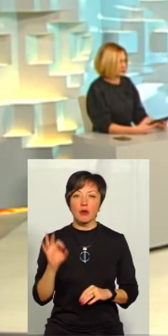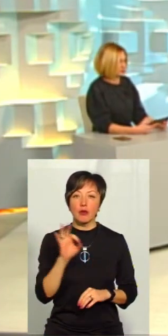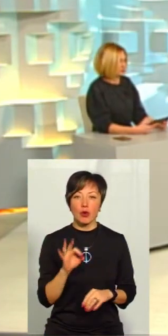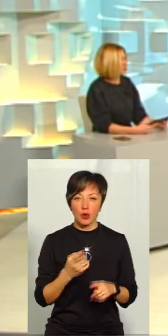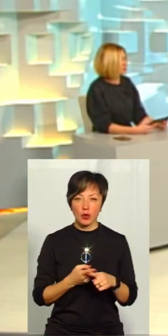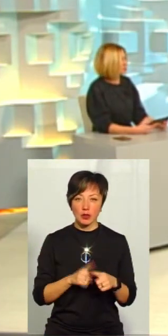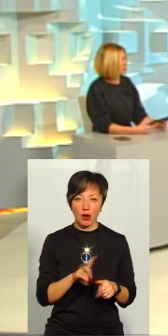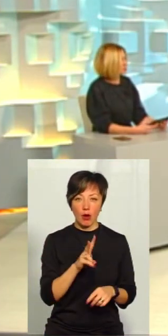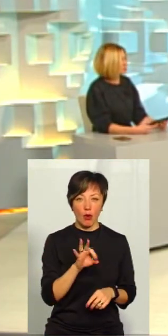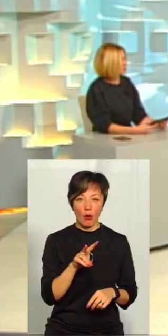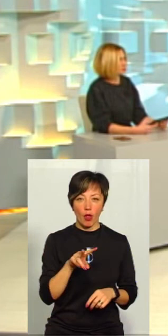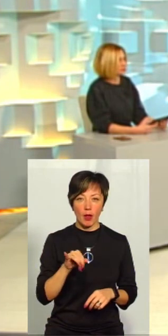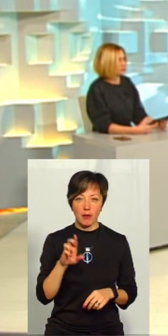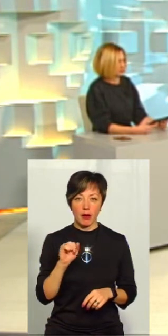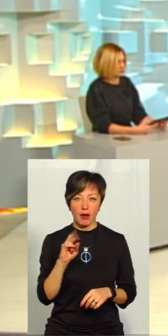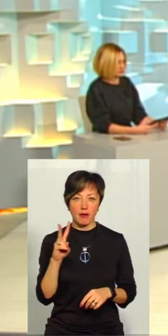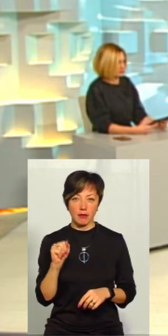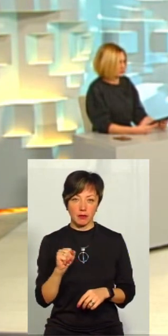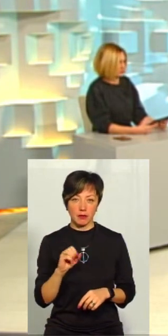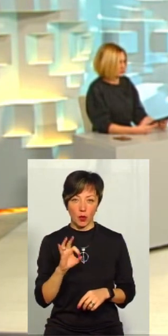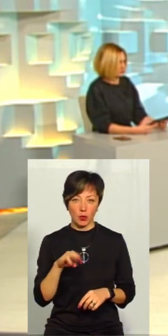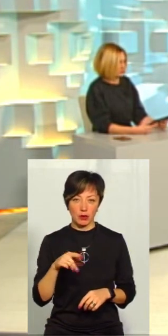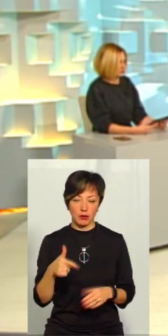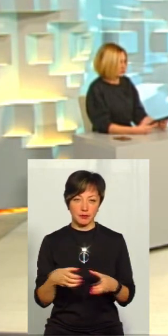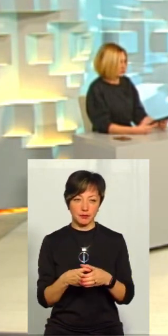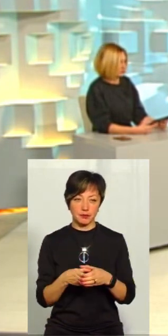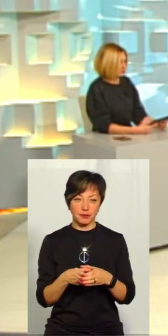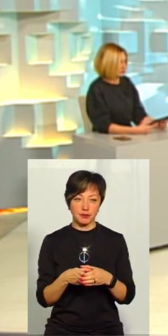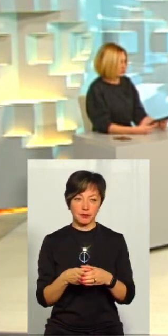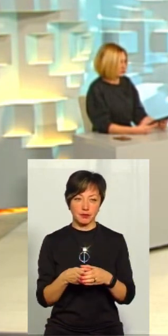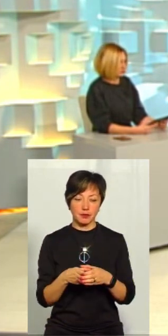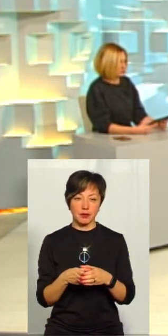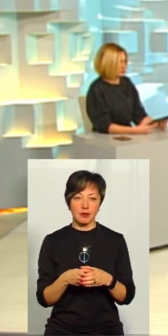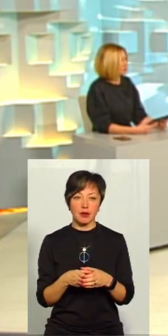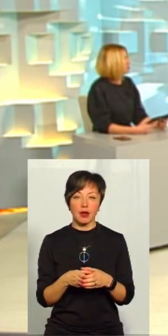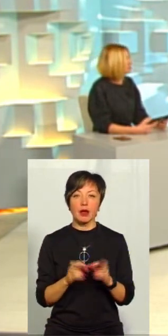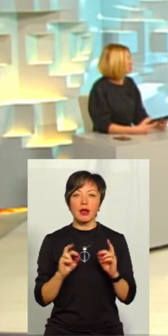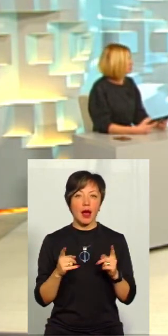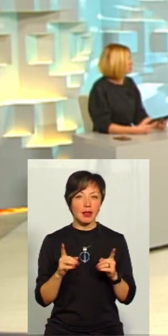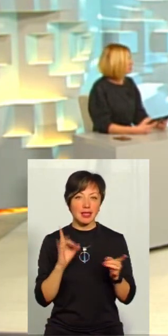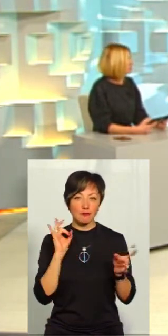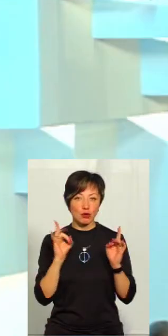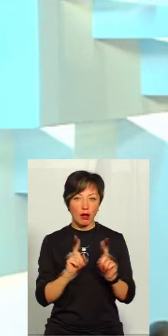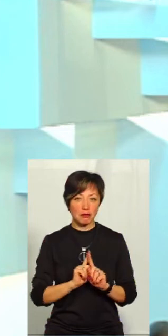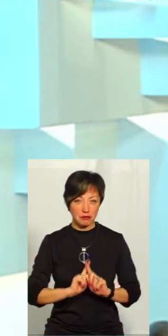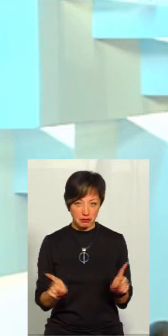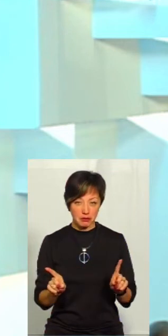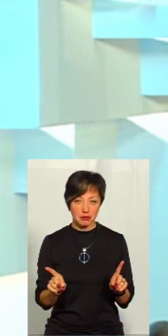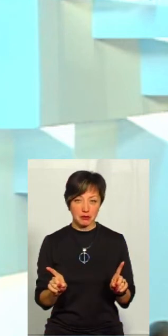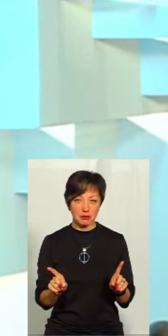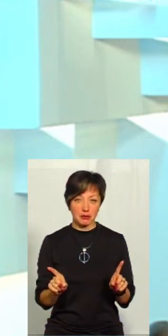Колобаєвської нашої об'єднувальної територіальної громади. Як не звучало б це зараз дивно, але